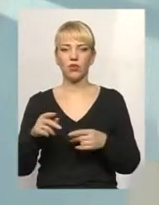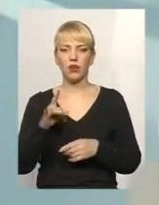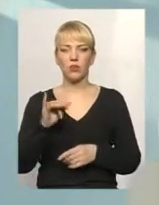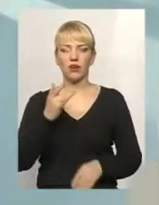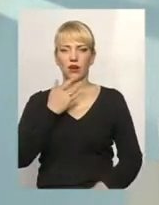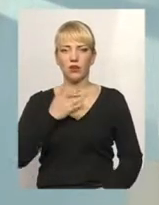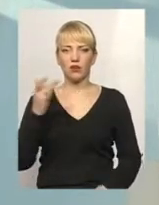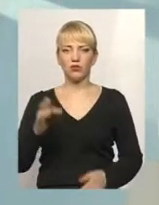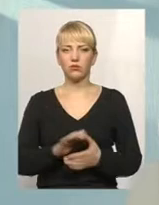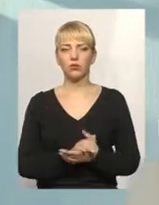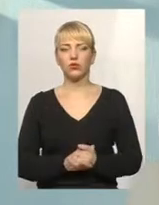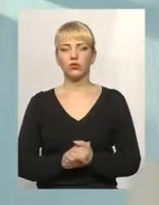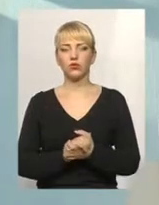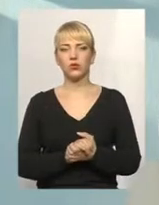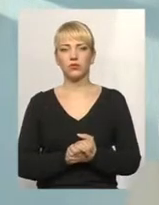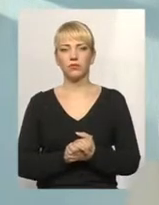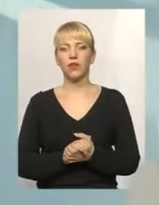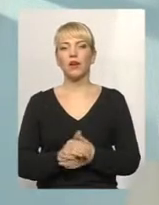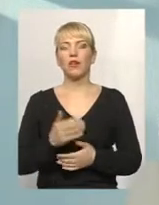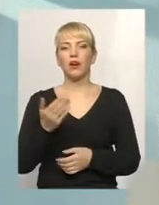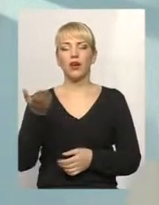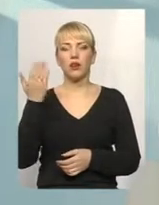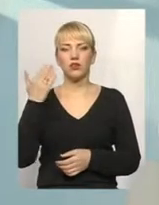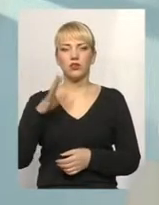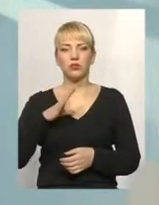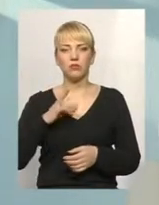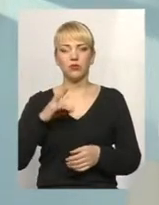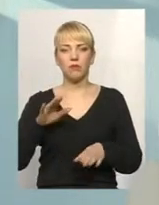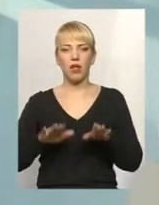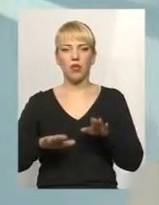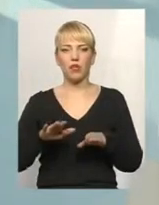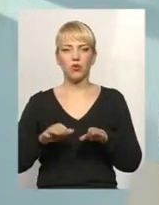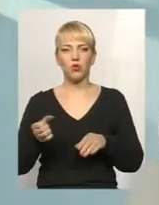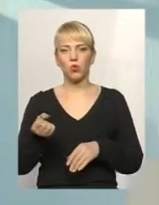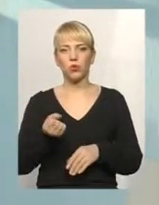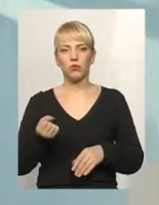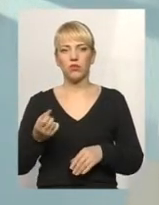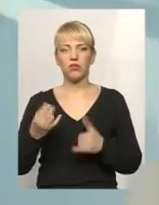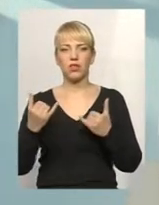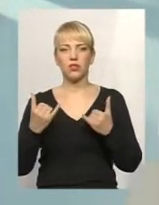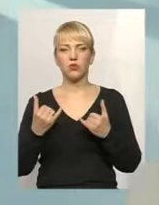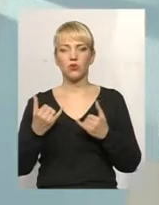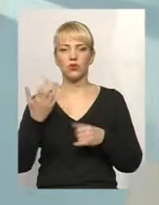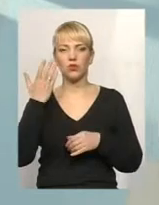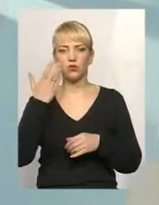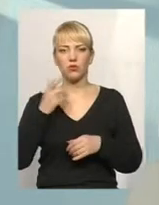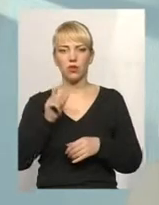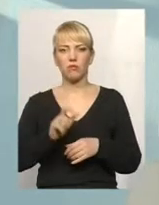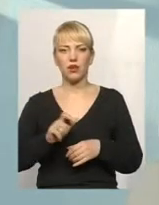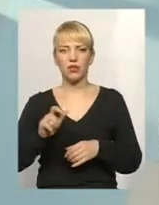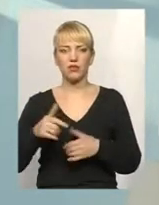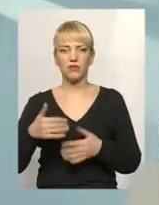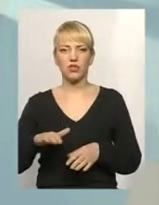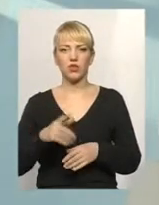Радянському Союзі, вони раніше були балансоутримуючими. На сьогодні, коли мешканці вже